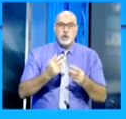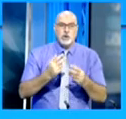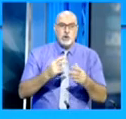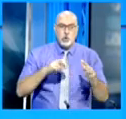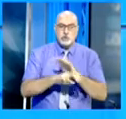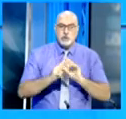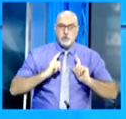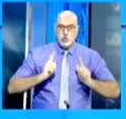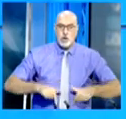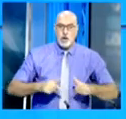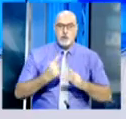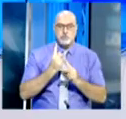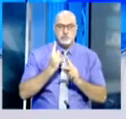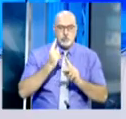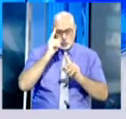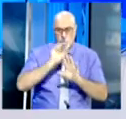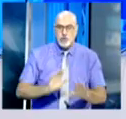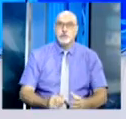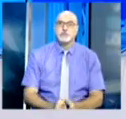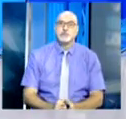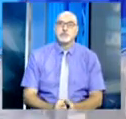أجواء مريحة أميرة مدحي